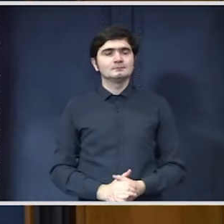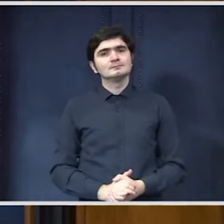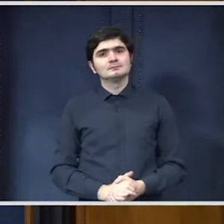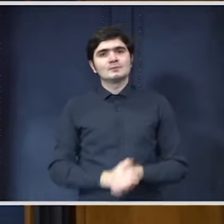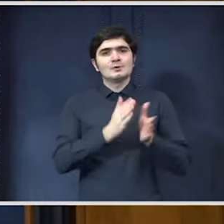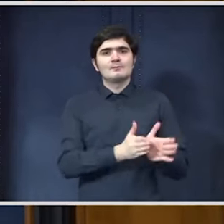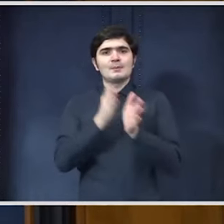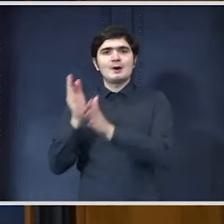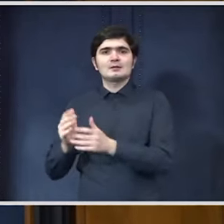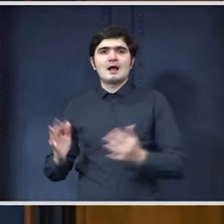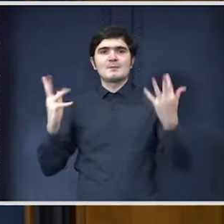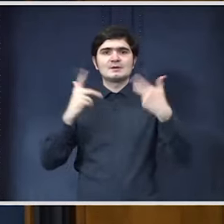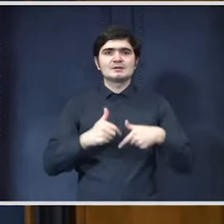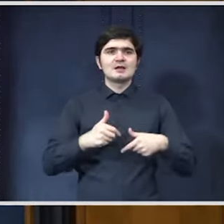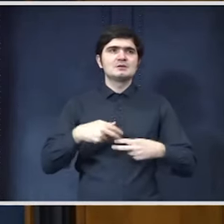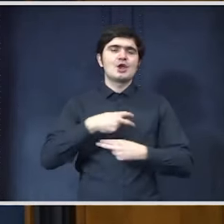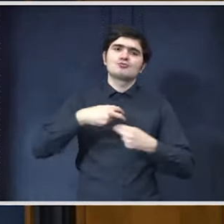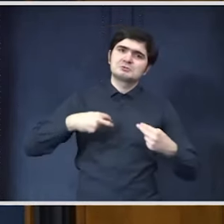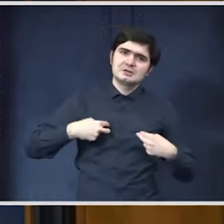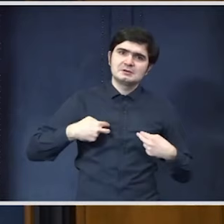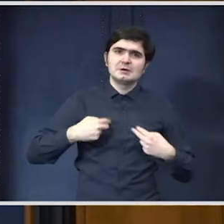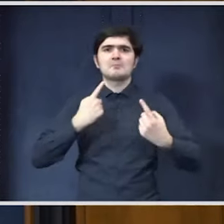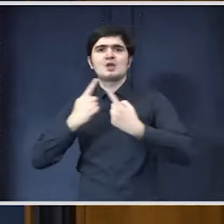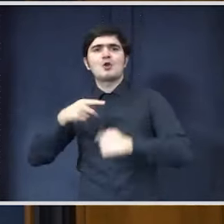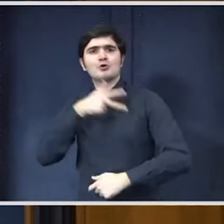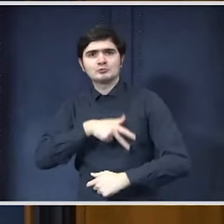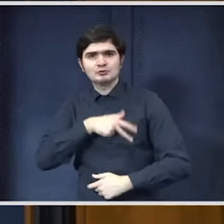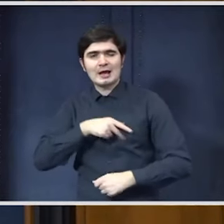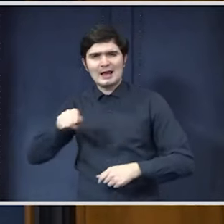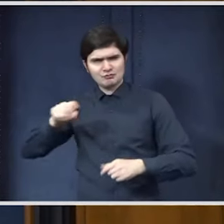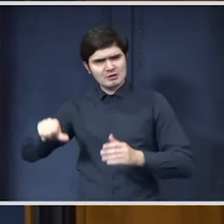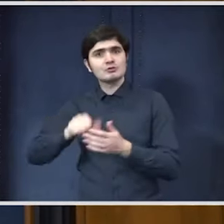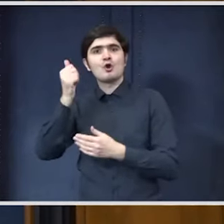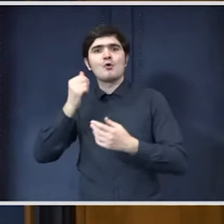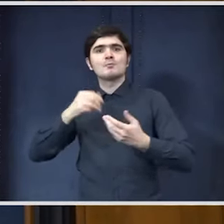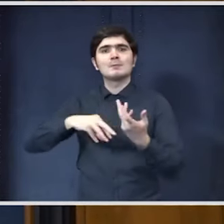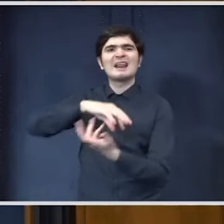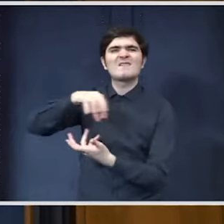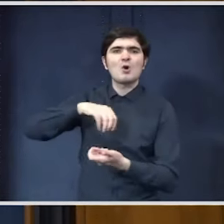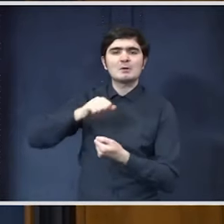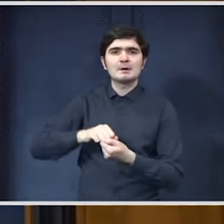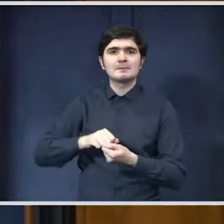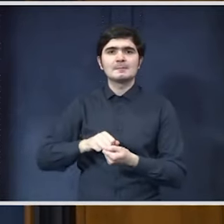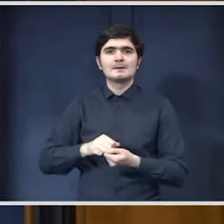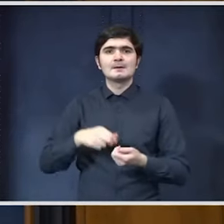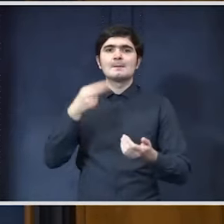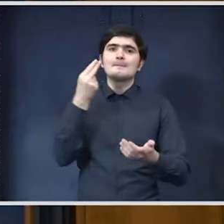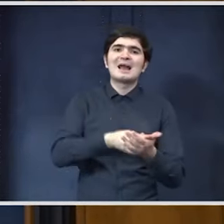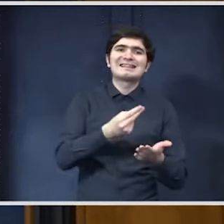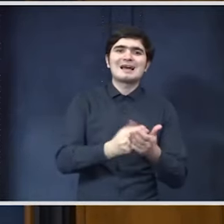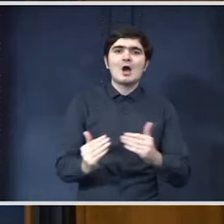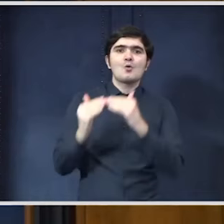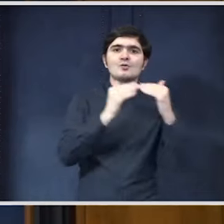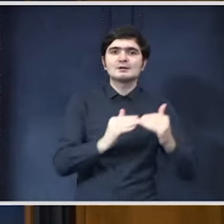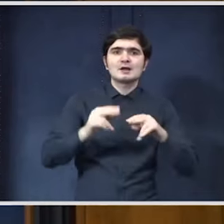Pe partea de administrație, justiție, dialog social, sunt din nou reforme, salarizarea unitară, m-a